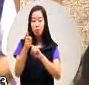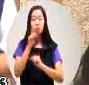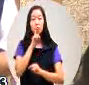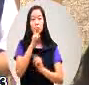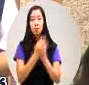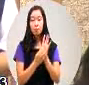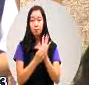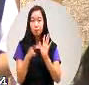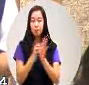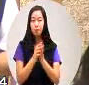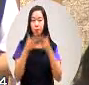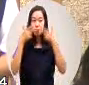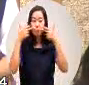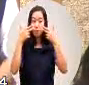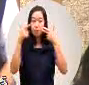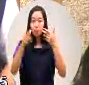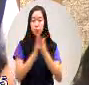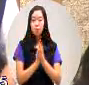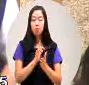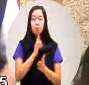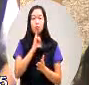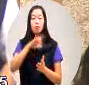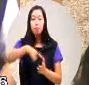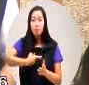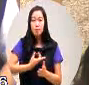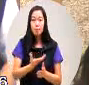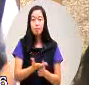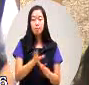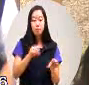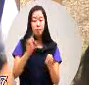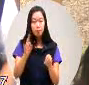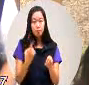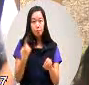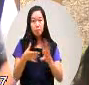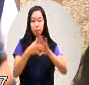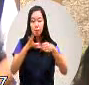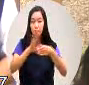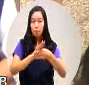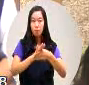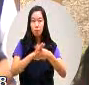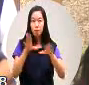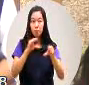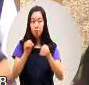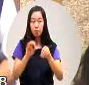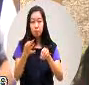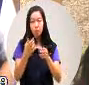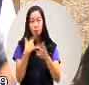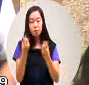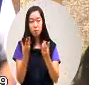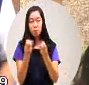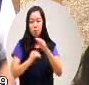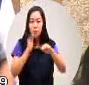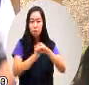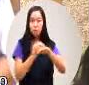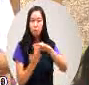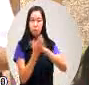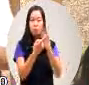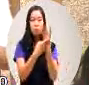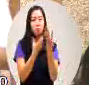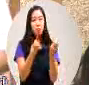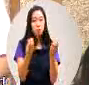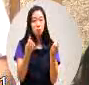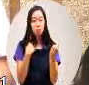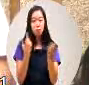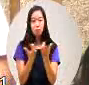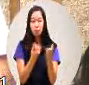原住民虽然有丰沛的自然资源以及丰富的文化资产却没有一个成功产业嘛所以我们